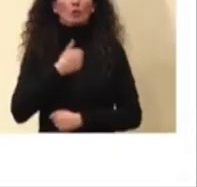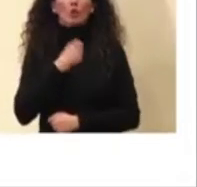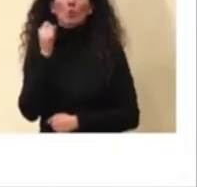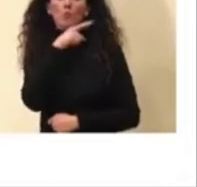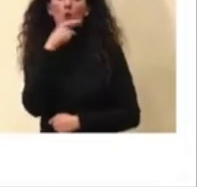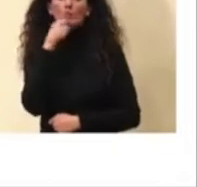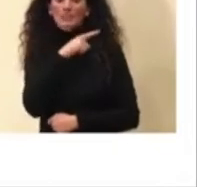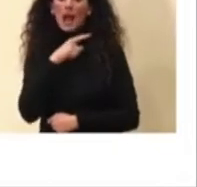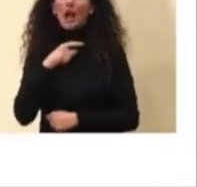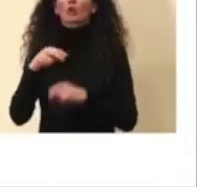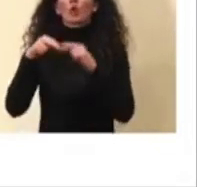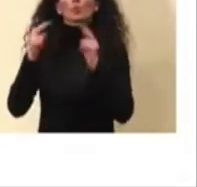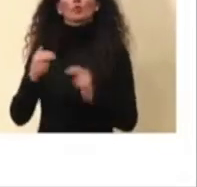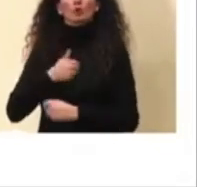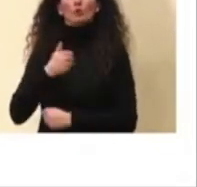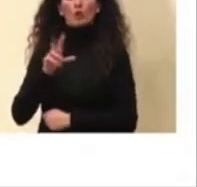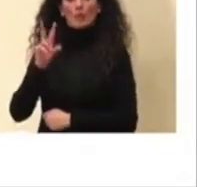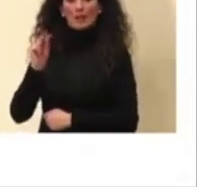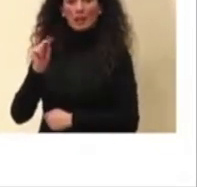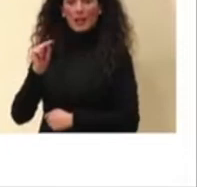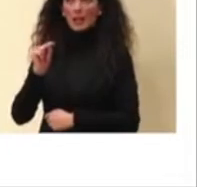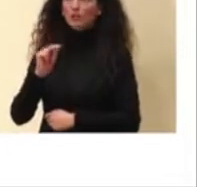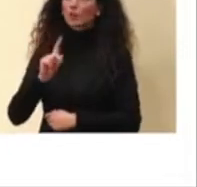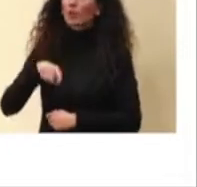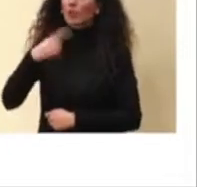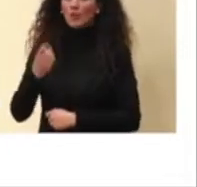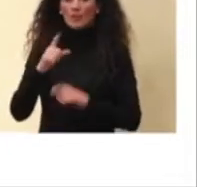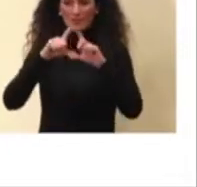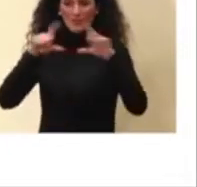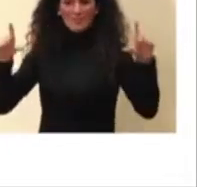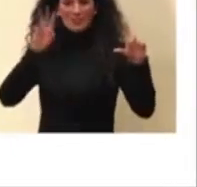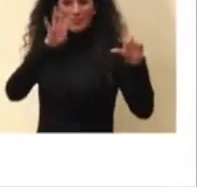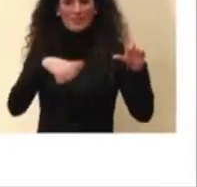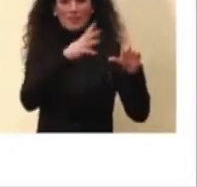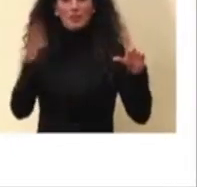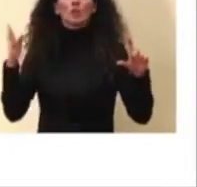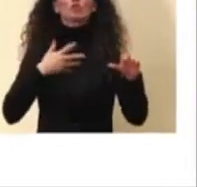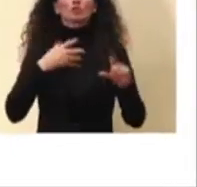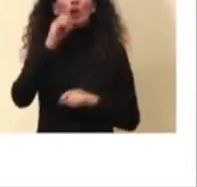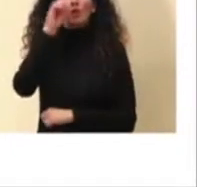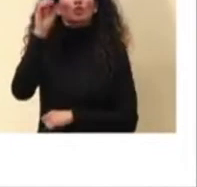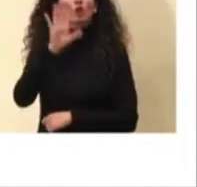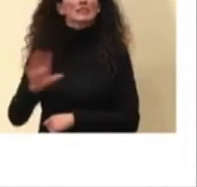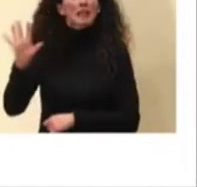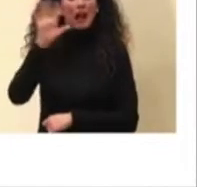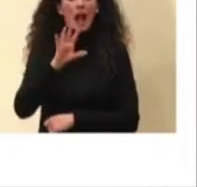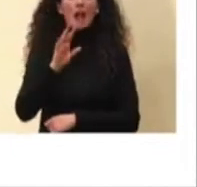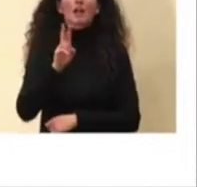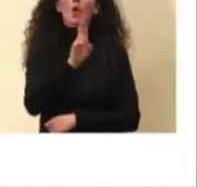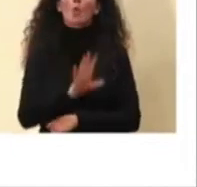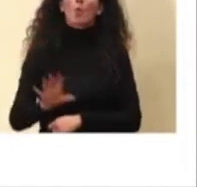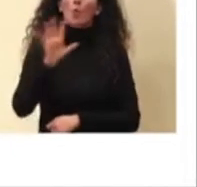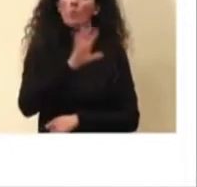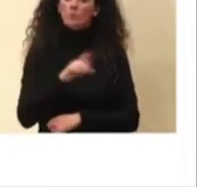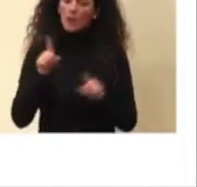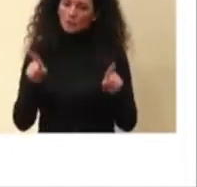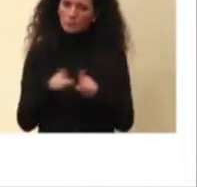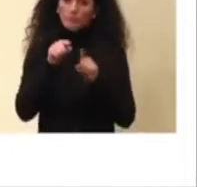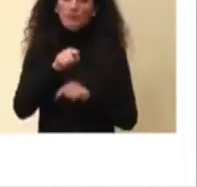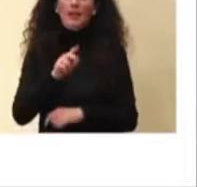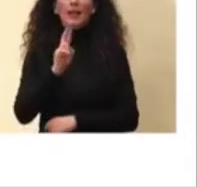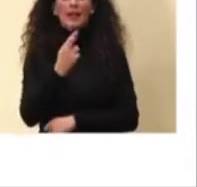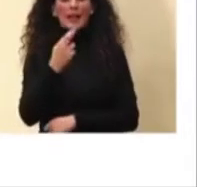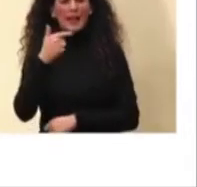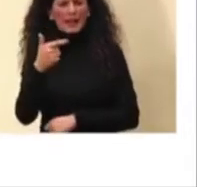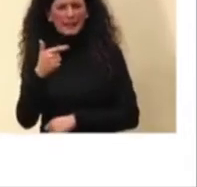autonoma di Trento, andando allo schema successivo poi ci sono la regione Toscana e regione Umbria, questo vuol dire l'RT a